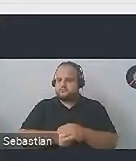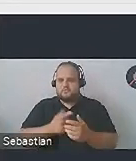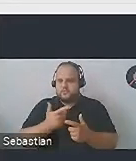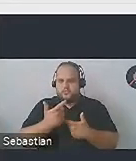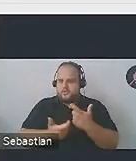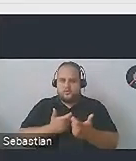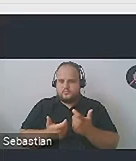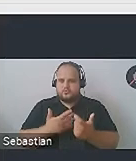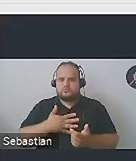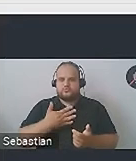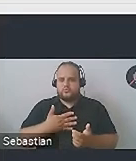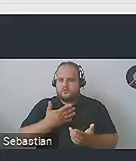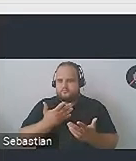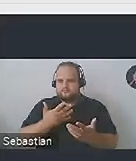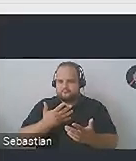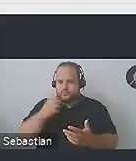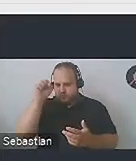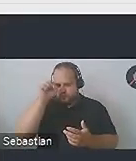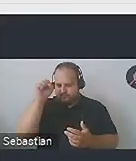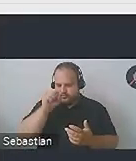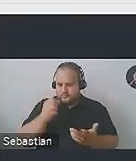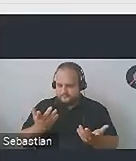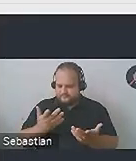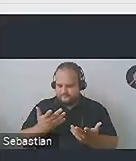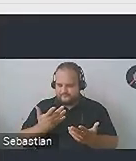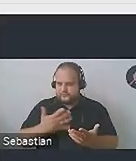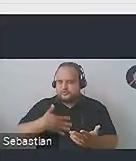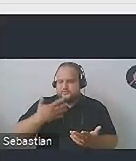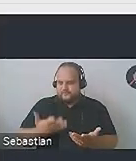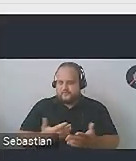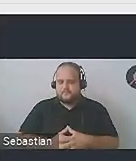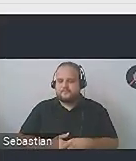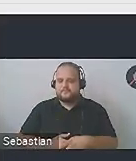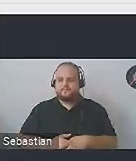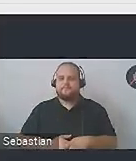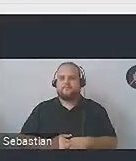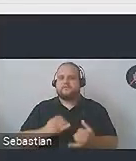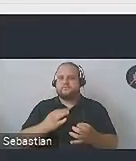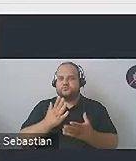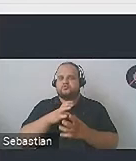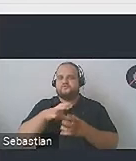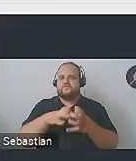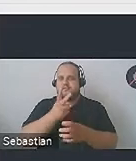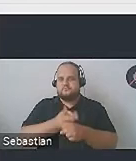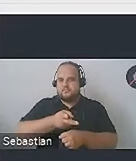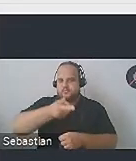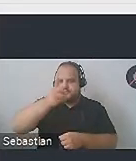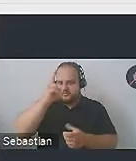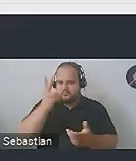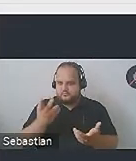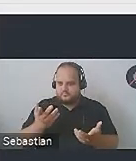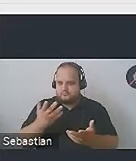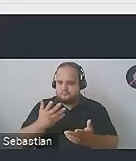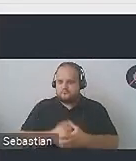czujecie, że na poziomie jakby etycznym to jest dosyć wątpliwa strategia i na szczęście świat już poszedł do przodu, więc dzisiaj od potrzebki